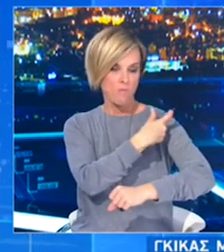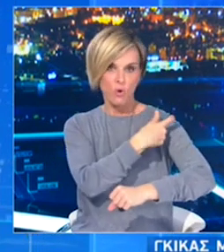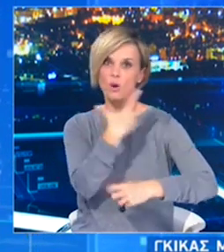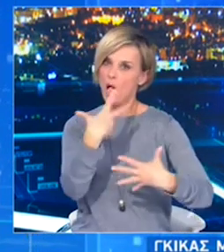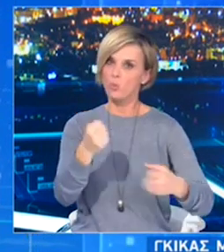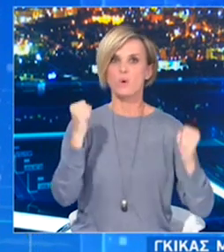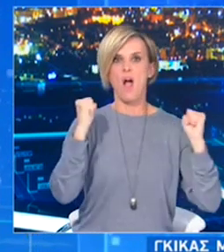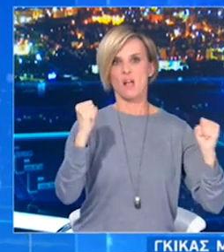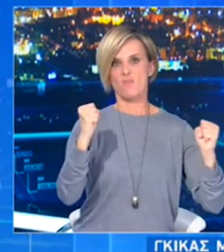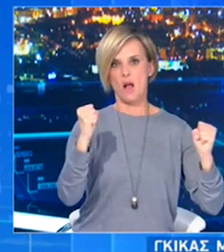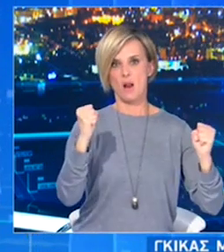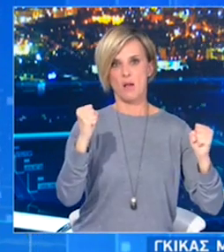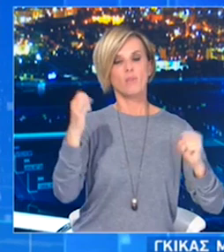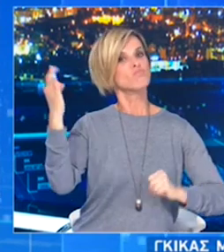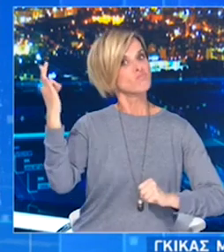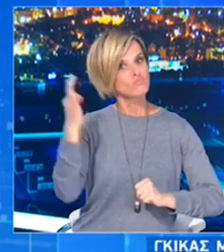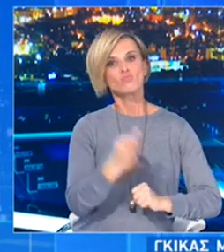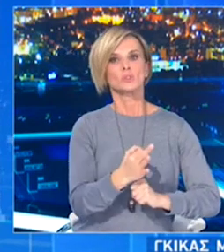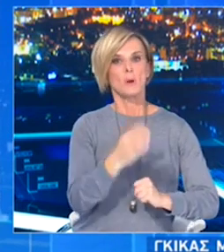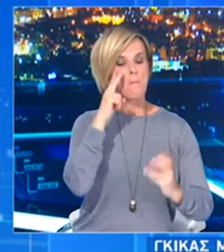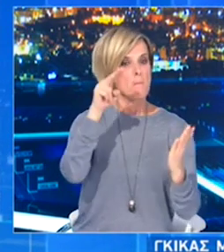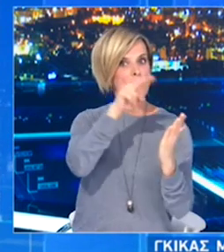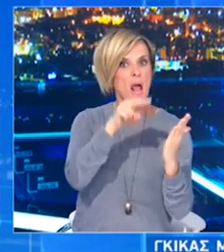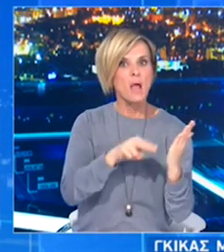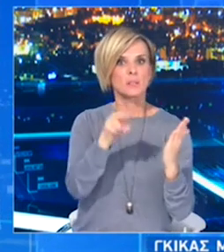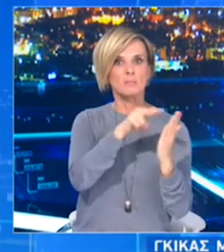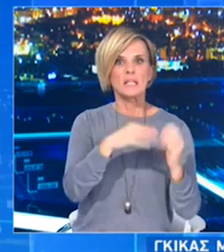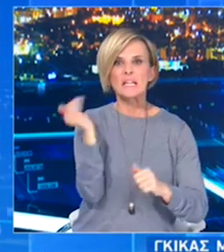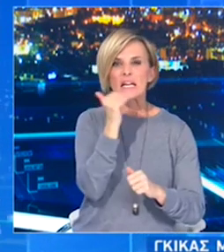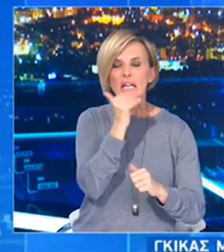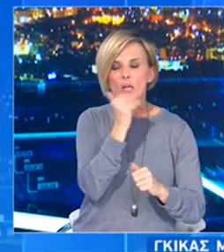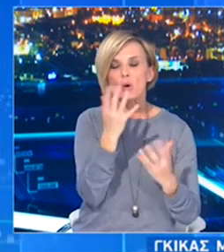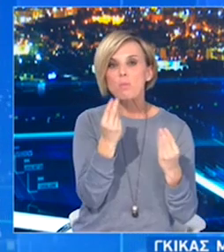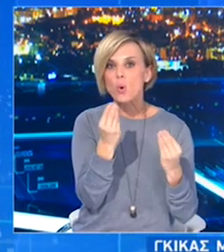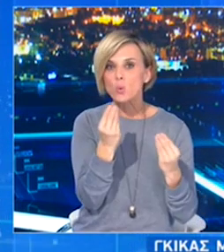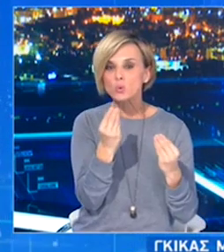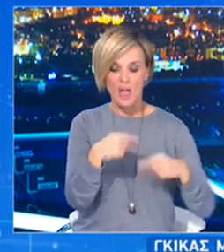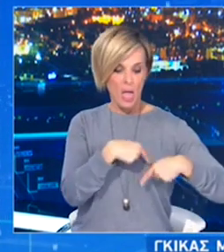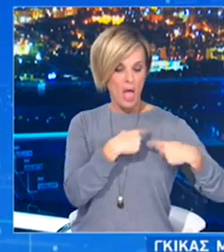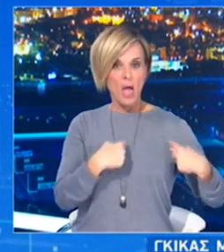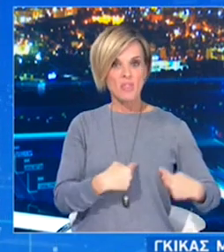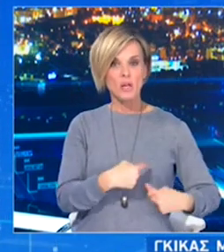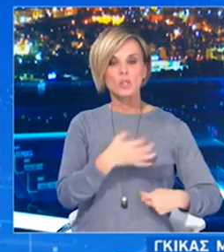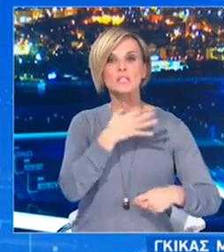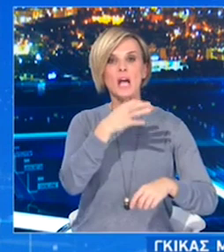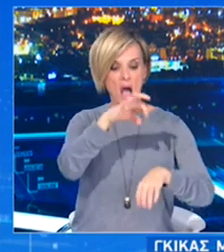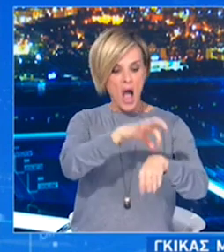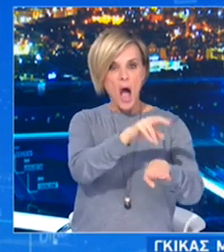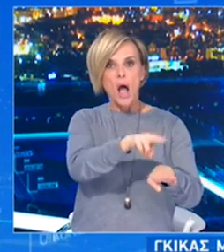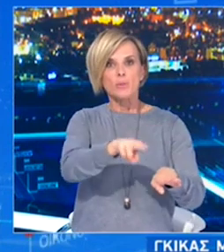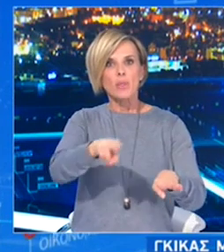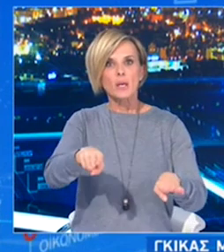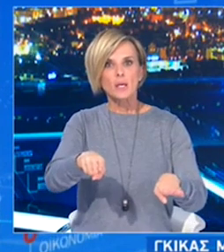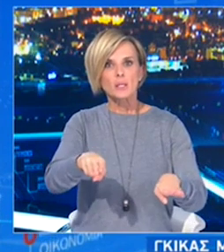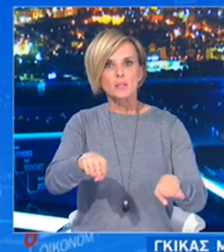ασφάλειας. Και μάλιστα μιλάμε για μελέτες οι οποίες πρώτη φορά γίνονται σε τόσες χιλιάδες ασθενείς. Δηλαδή τέτοια νούμερα δεν έχουμε δει ούτε για